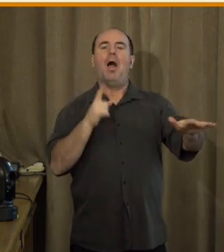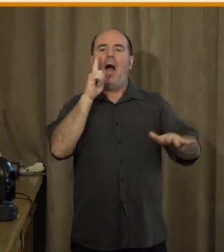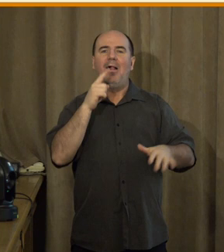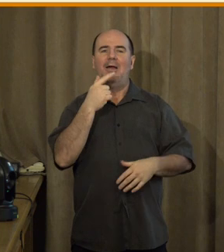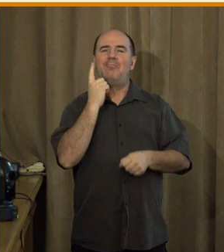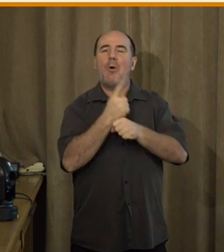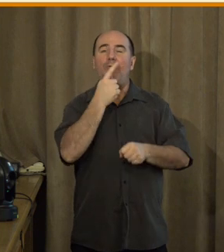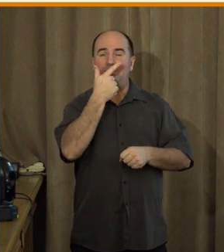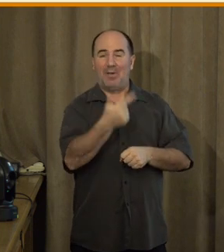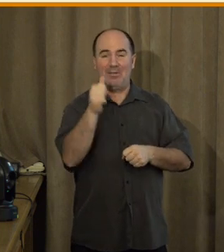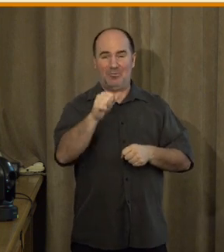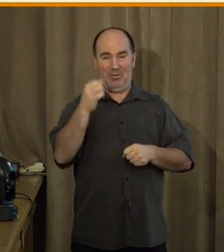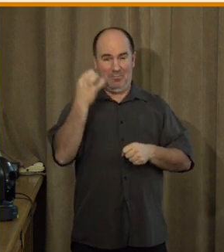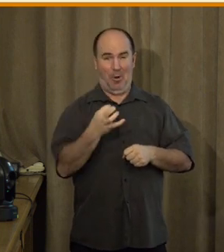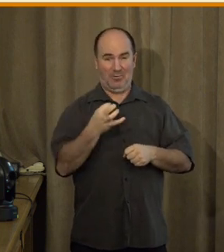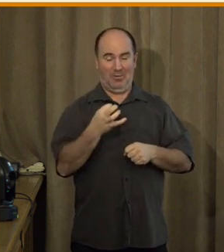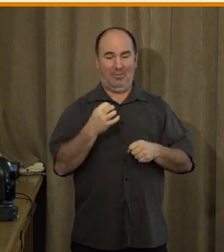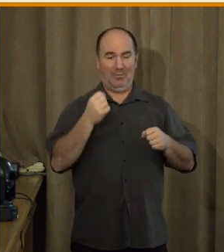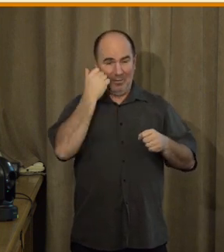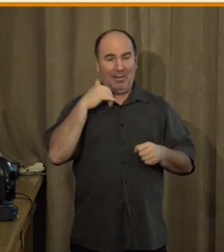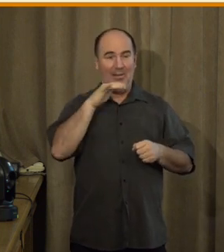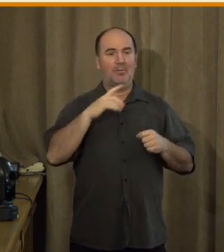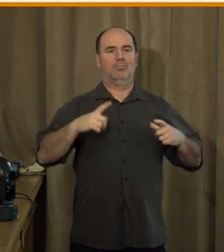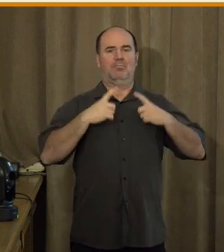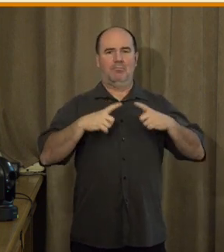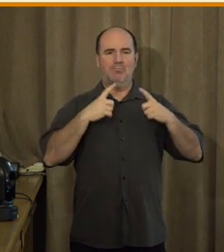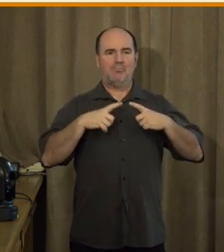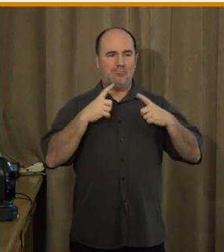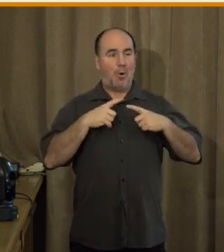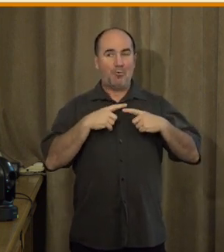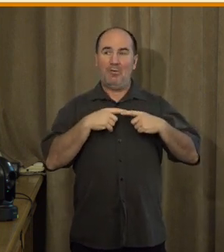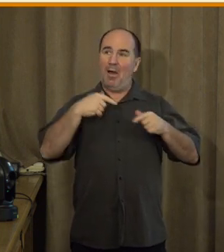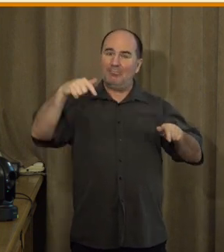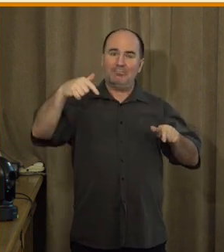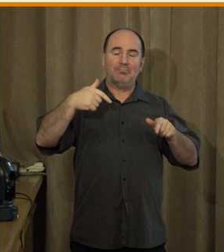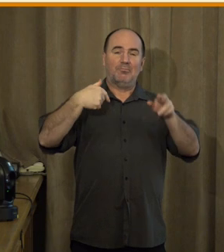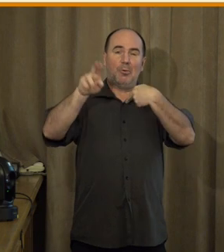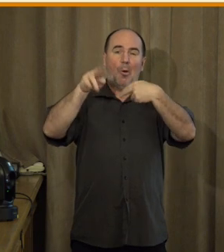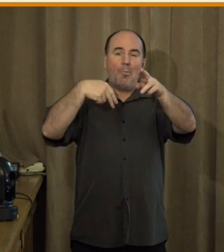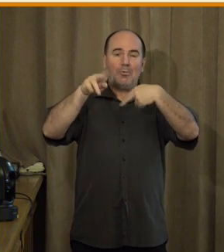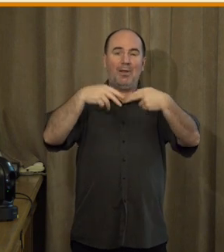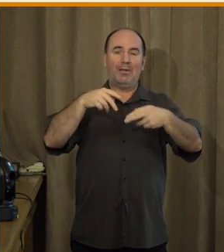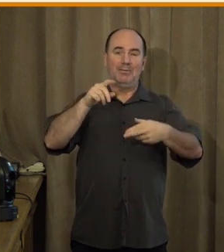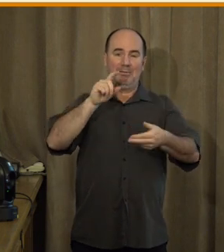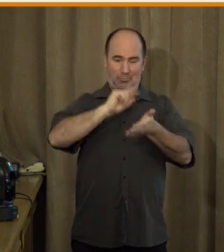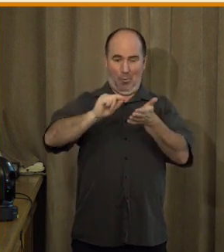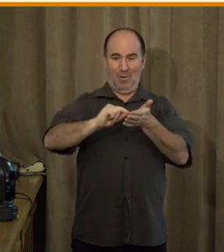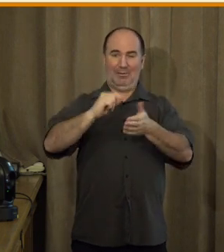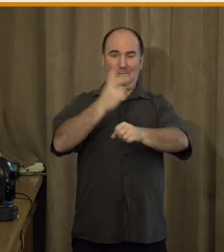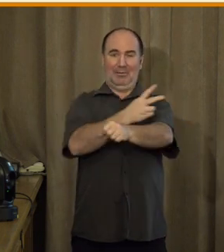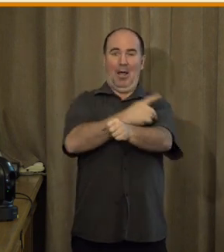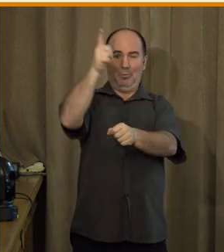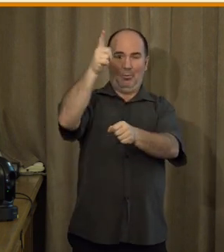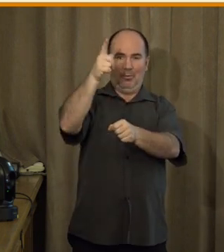26 % lidí používá pro komunikaci se státem online nástroje. To je samozřejmě pod průměrem Evropské unie.